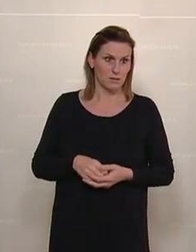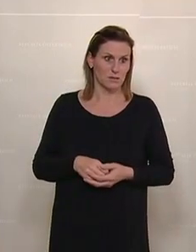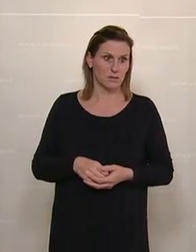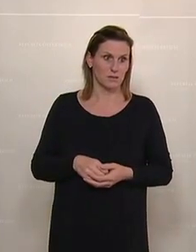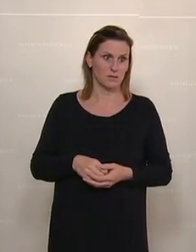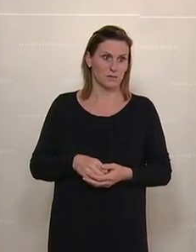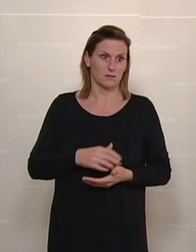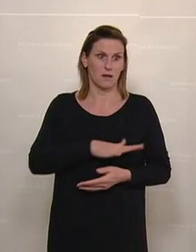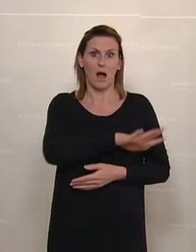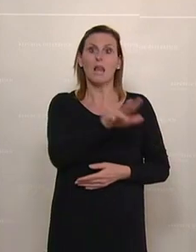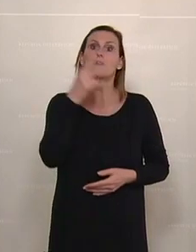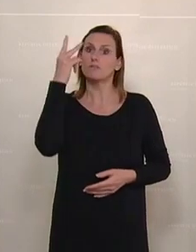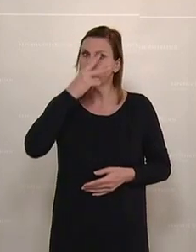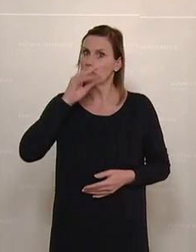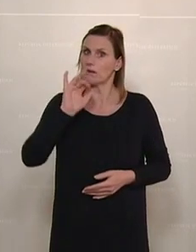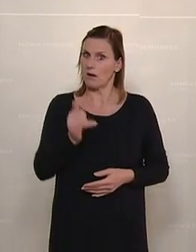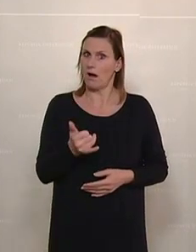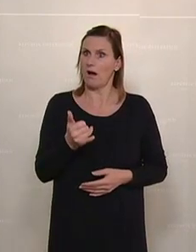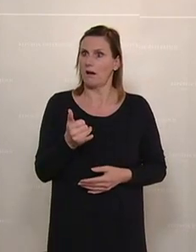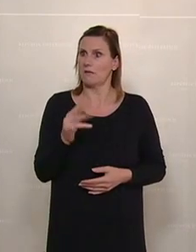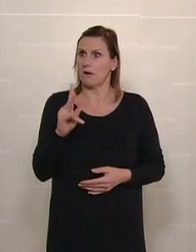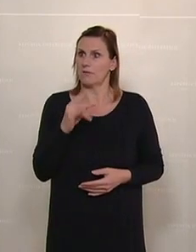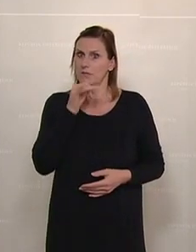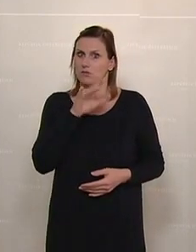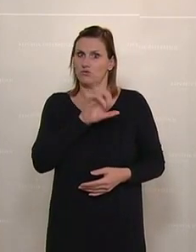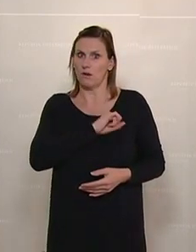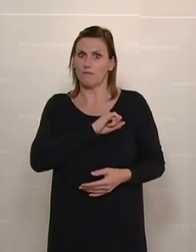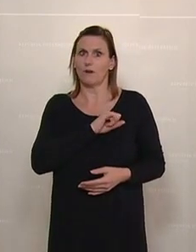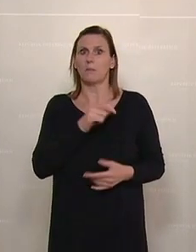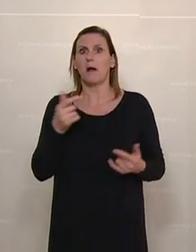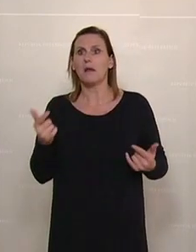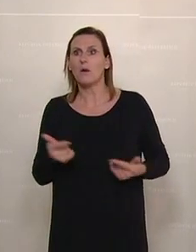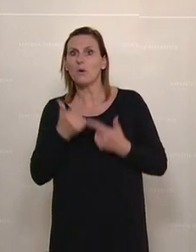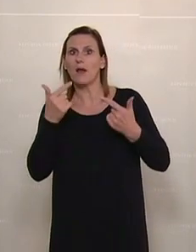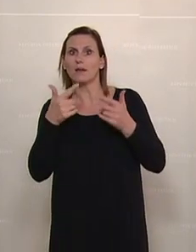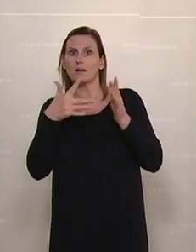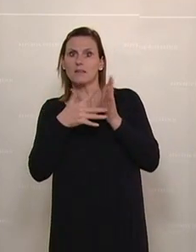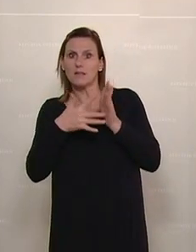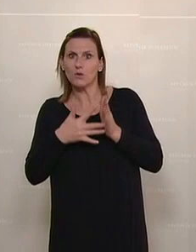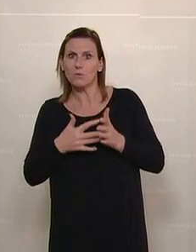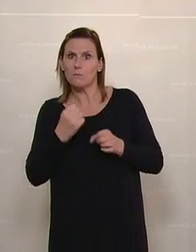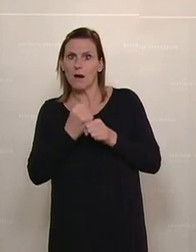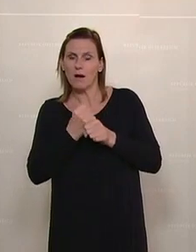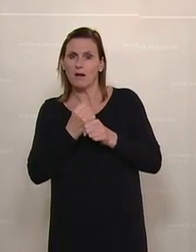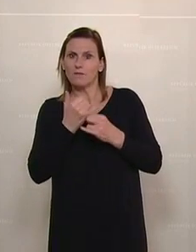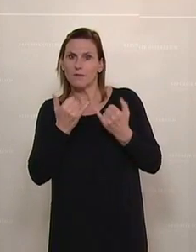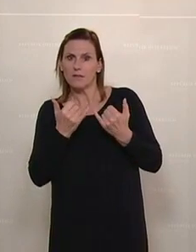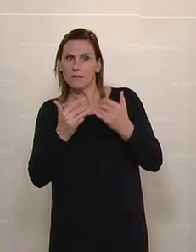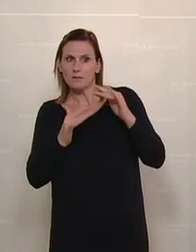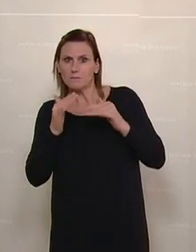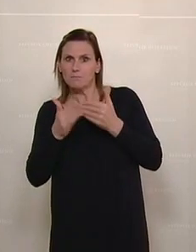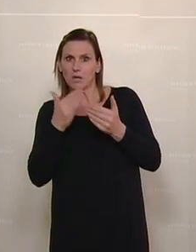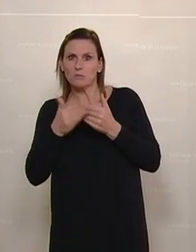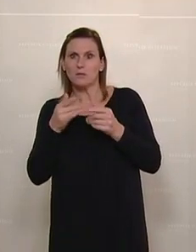Das versteht jeder. Man hätte hier aber auch einfach leichtere Kriterien machen können. Man hätte vielleicht auf den